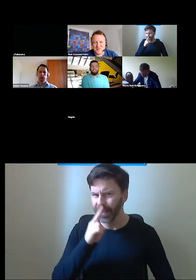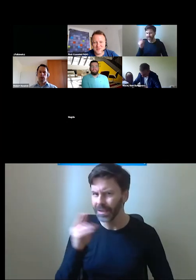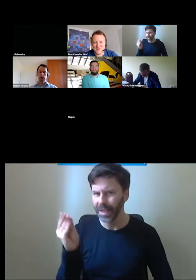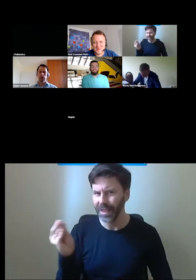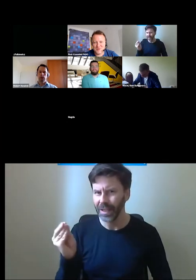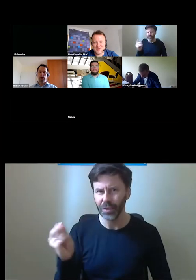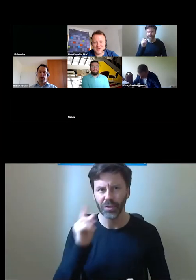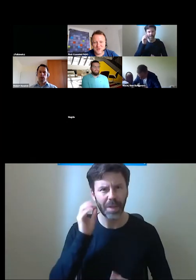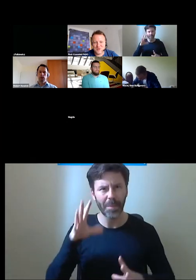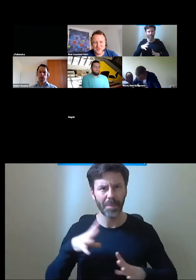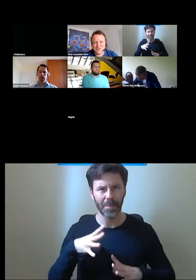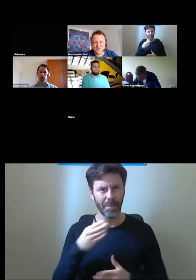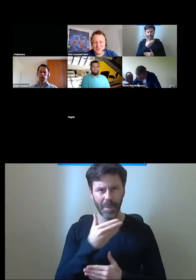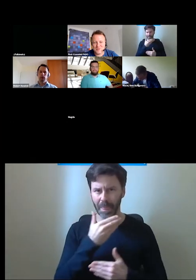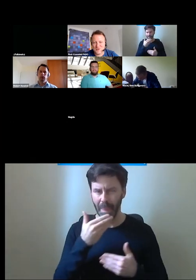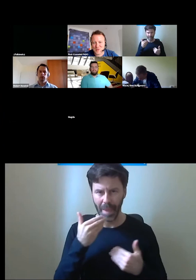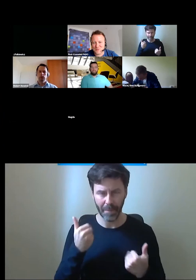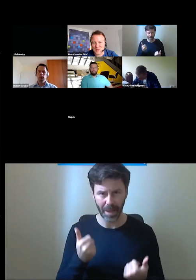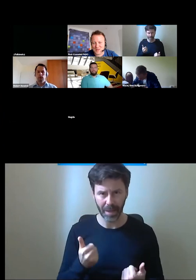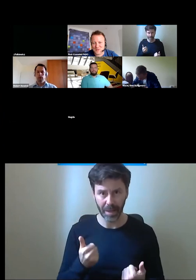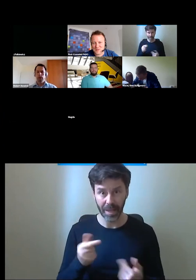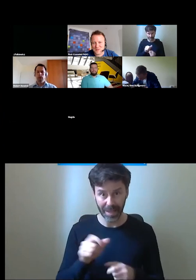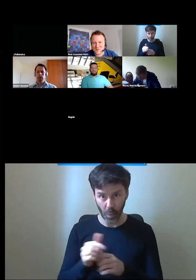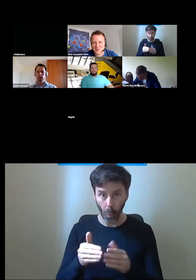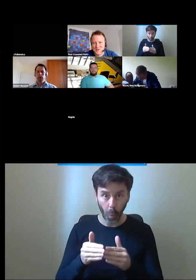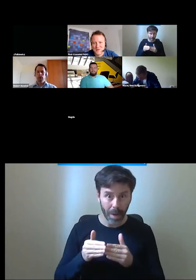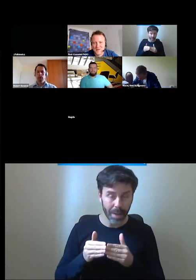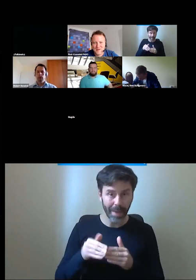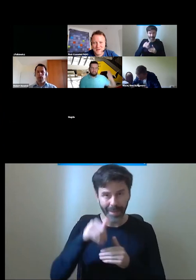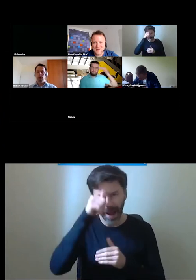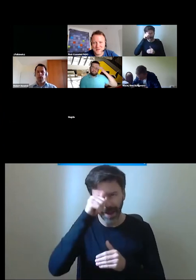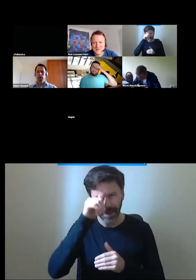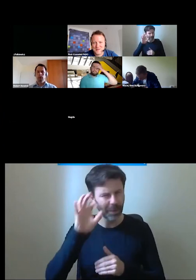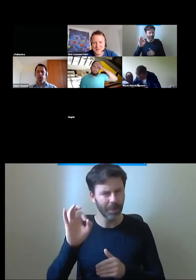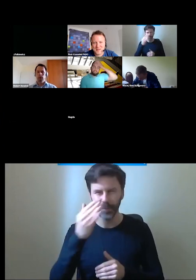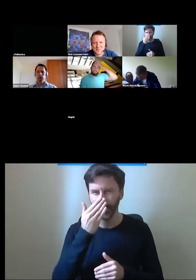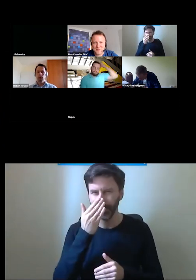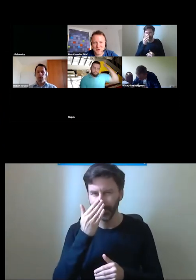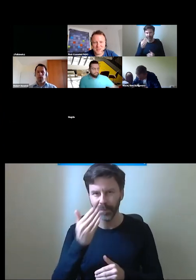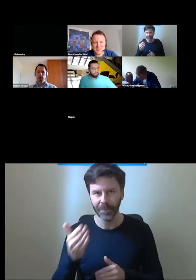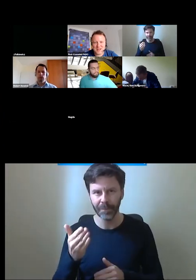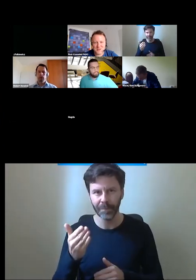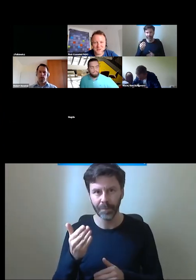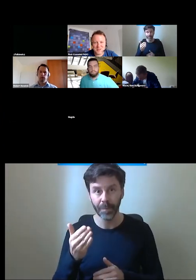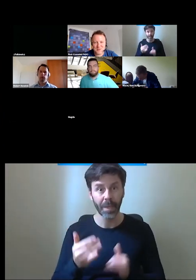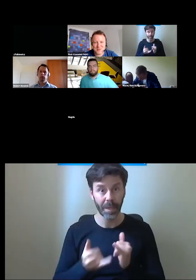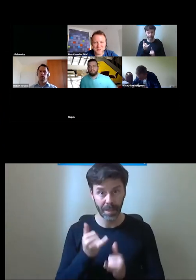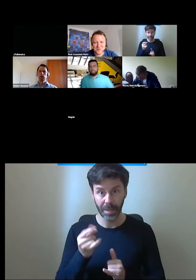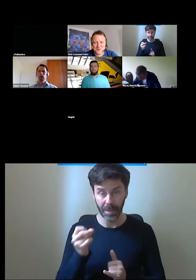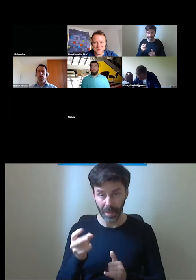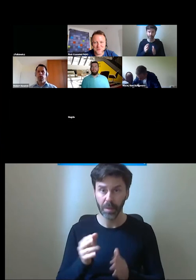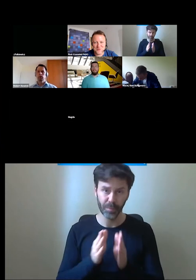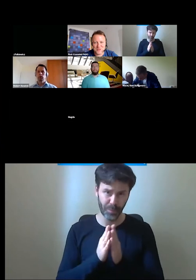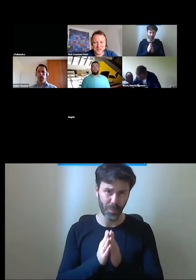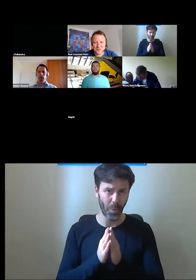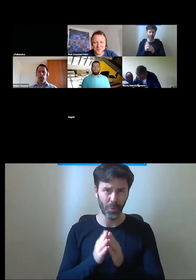gościni, chyba, że jest ukryta pod jakimś innym nikiem. To jeśli tak, to to jest ten moment, kiedy